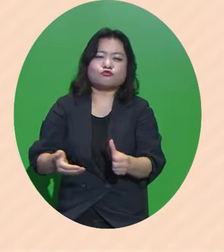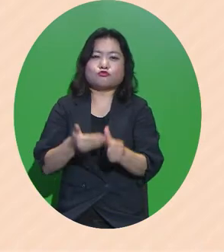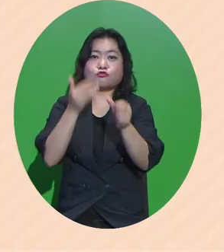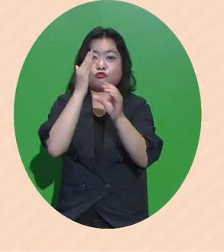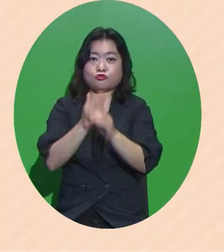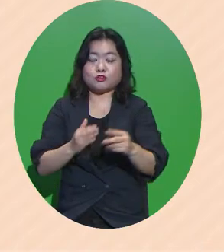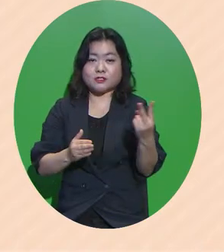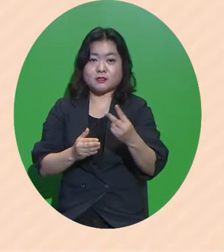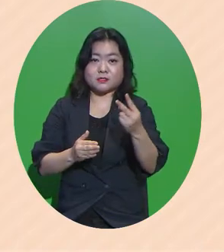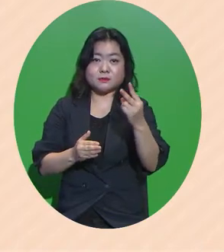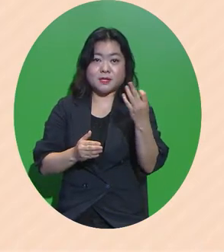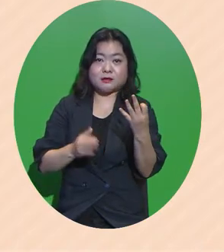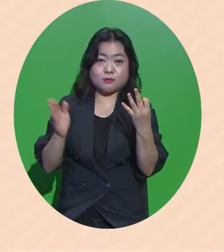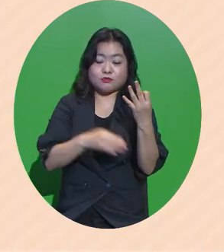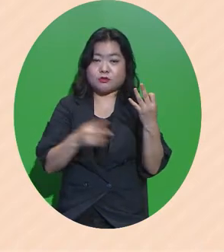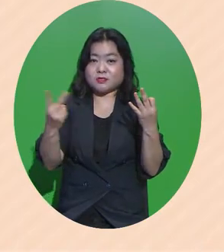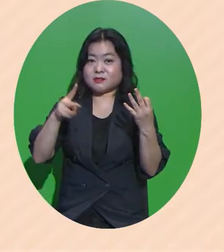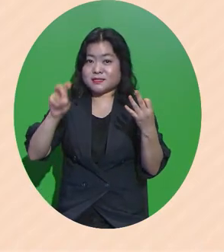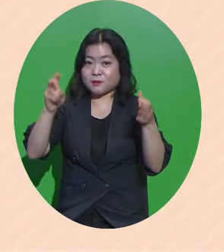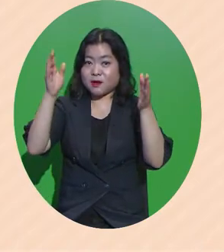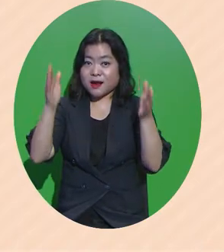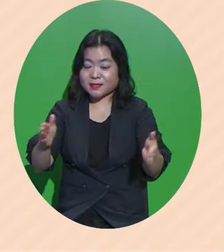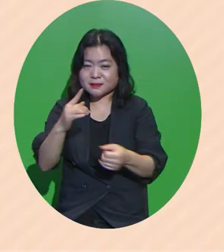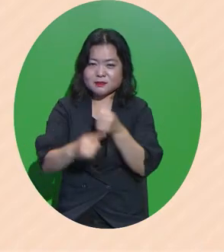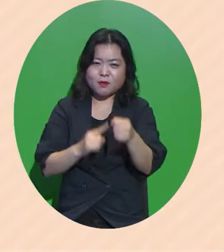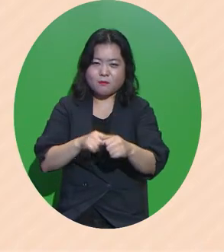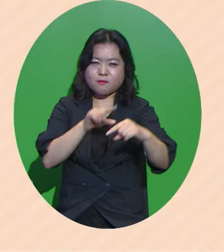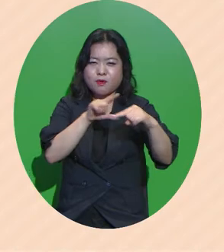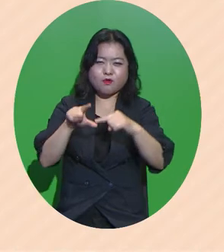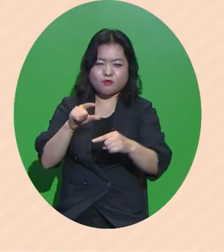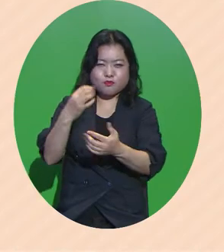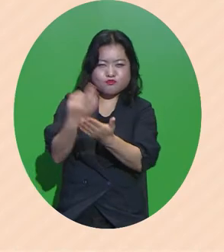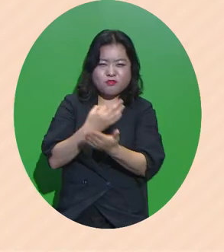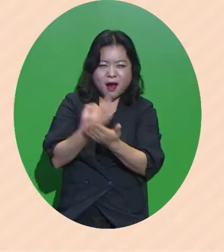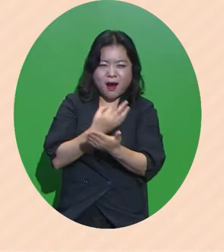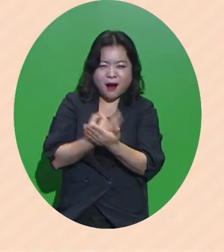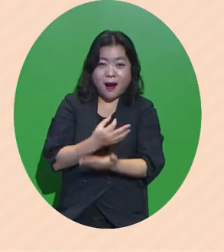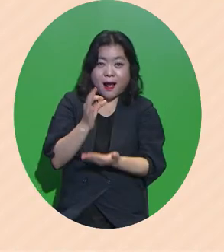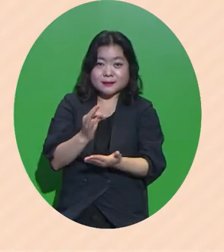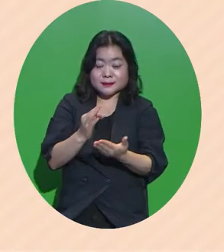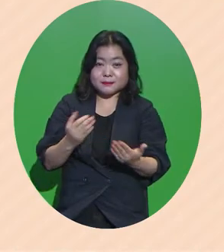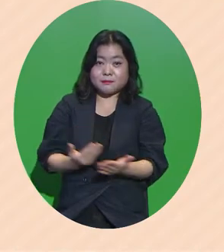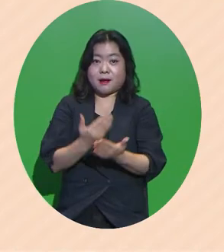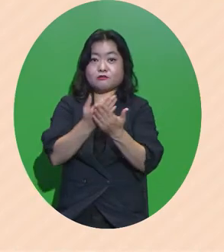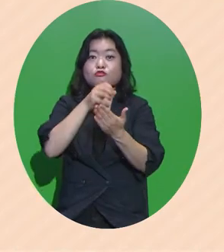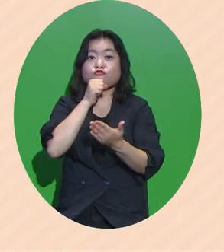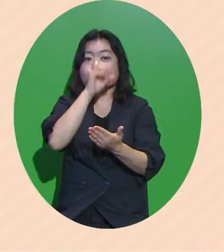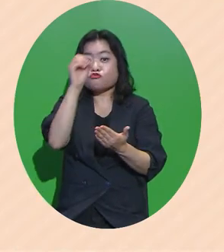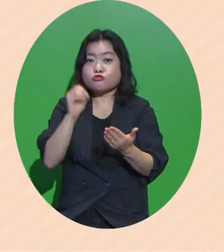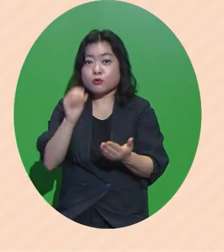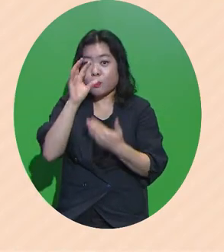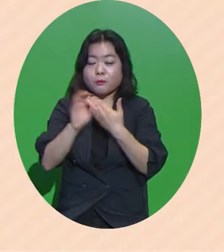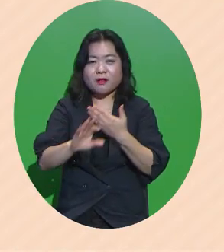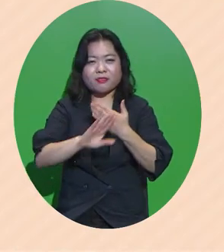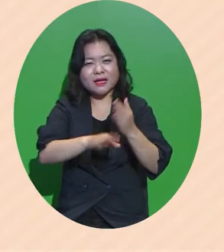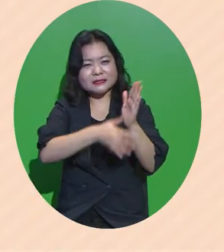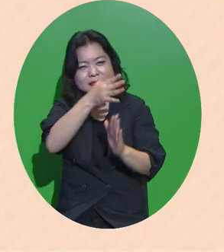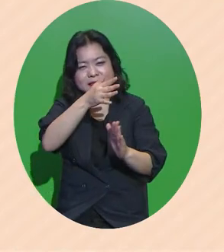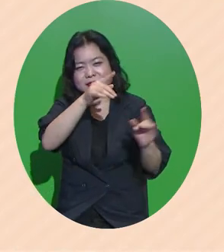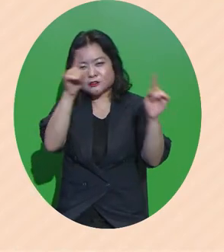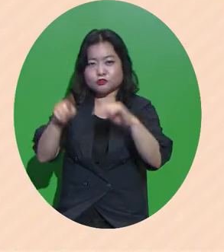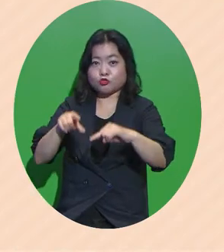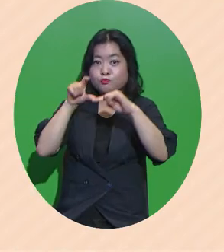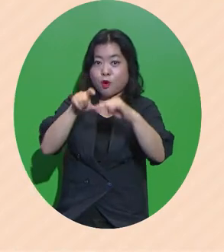2014년부터 20년까지 연평균 부가가치 성장률을 보면 타 시도의 전국